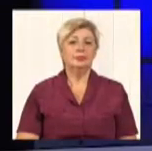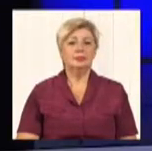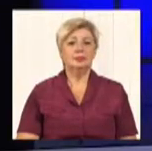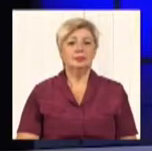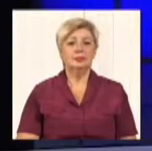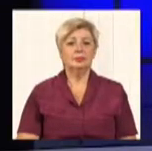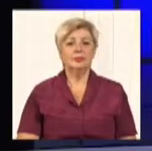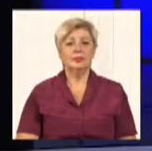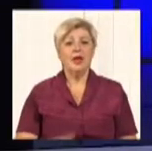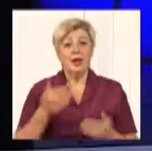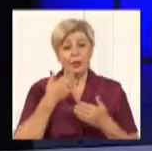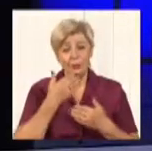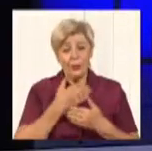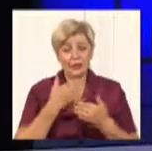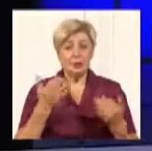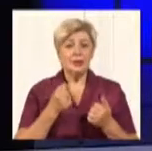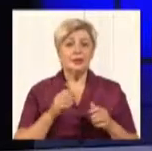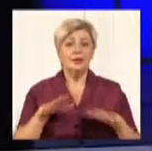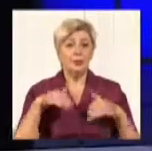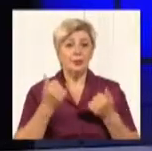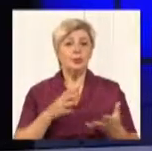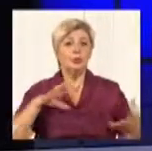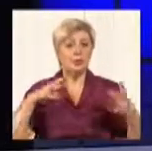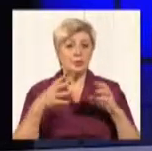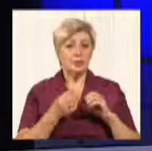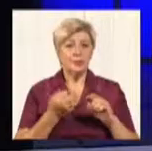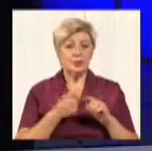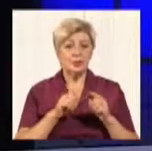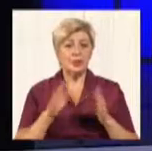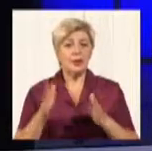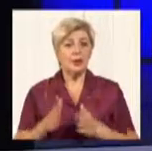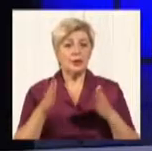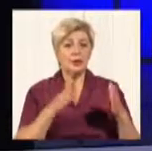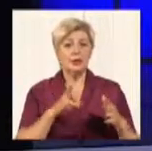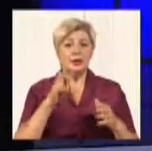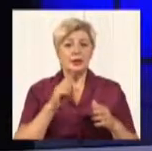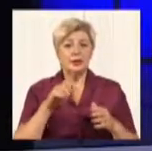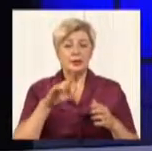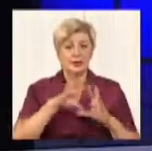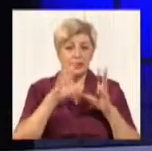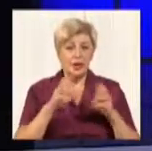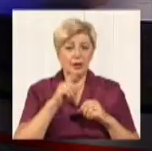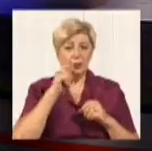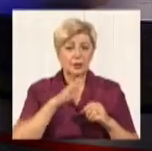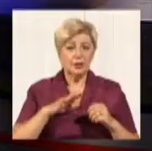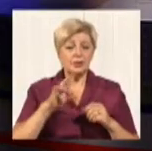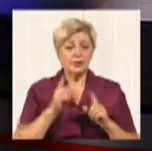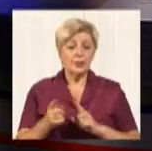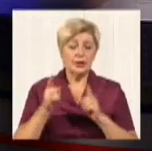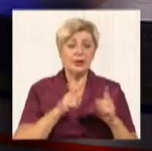Так, ну і наостанок пропоную підсумувати ось цей перехід загальноукраїнський від аналогу на цифру.